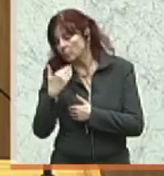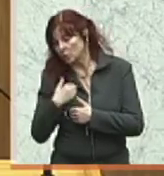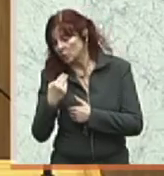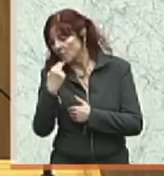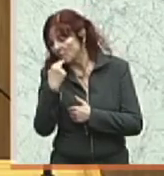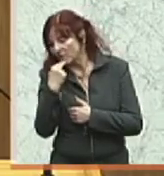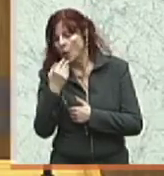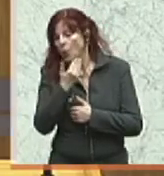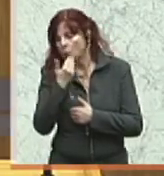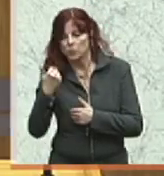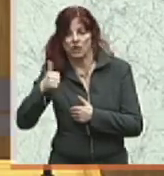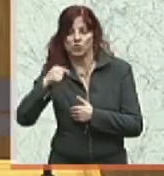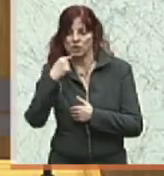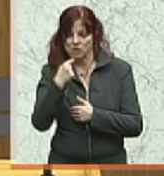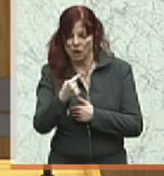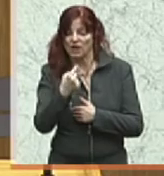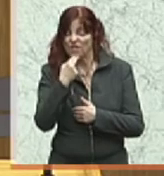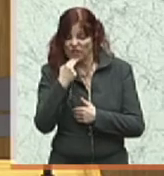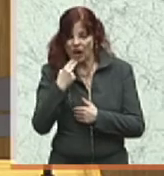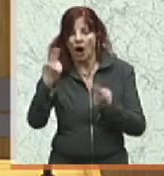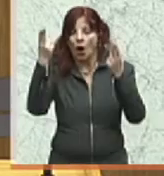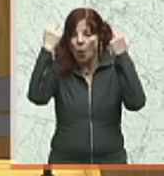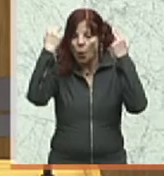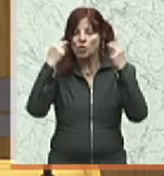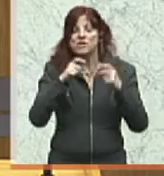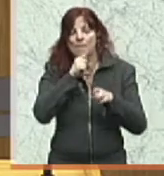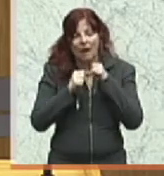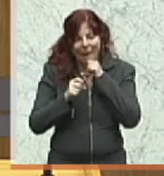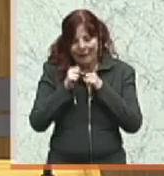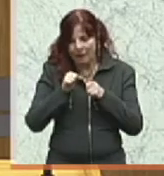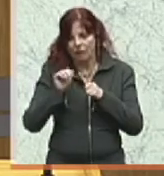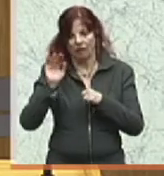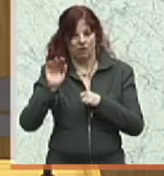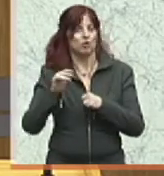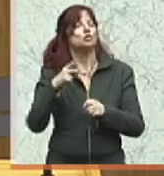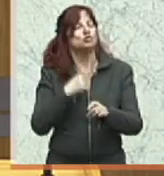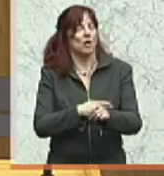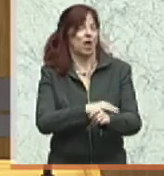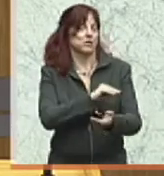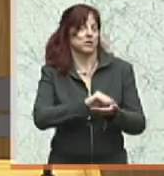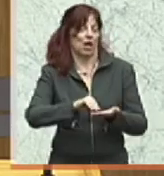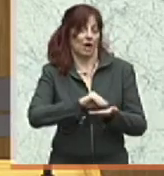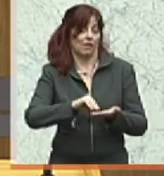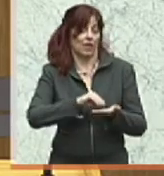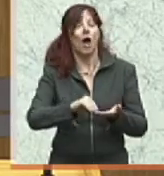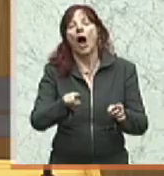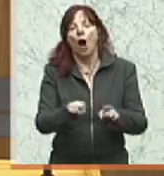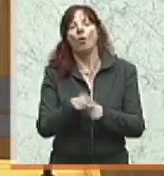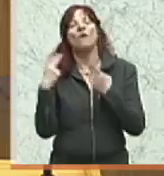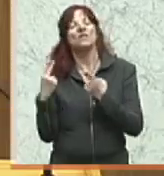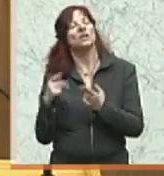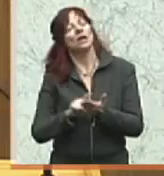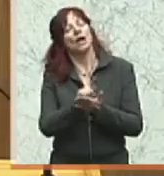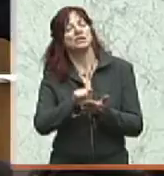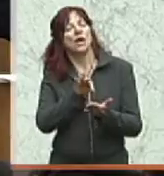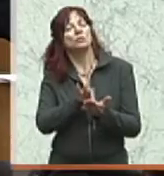der, glaube ich, zu einem sehr kritischen Zeitpunkt eingegriffen hat und auch seinen wesentlichen Beitrag dazu geleistet hat, dass wir heute